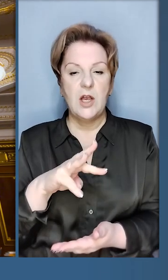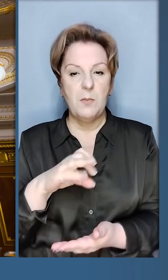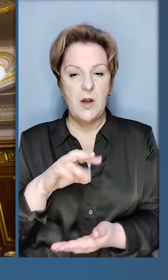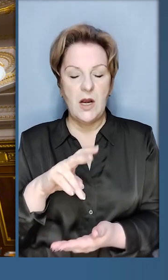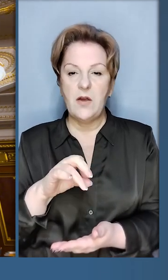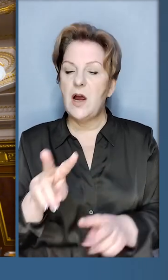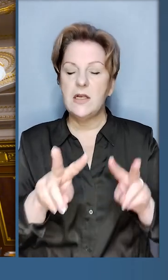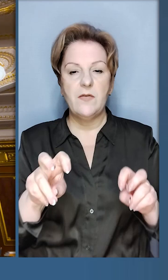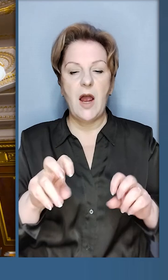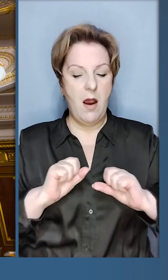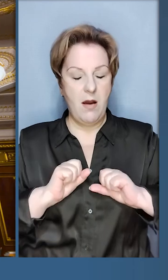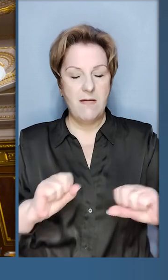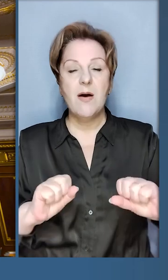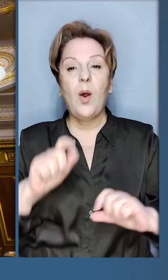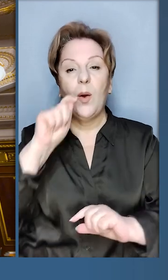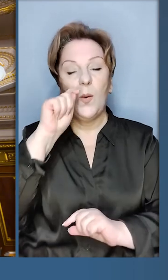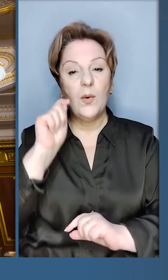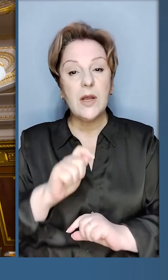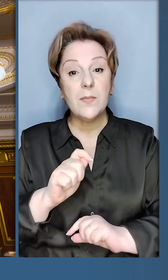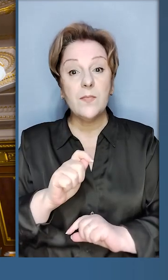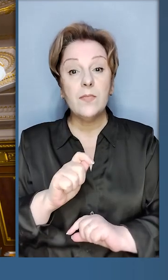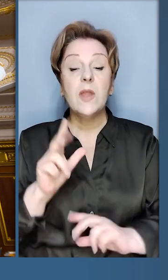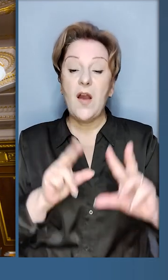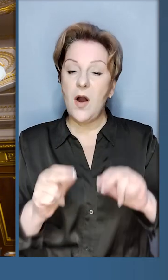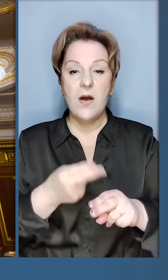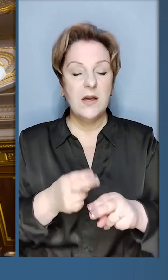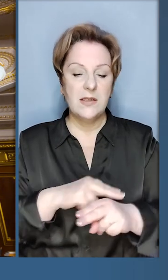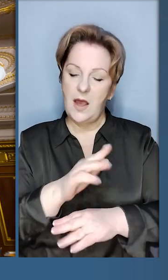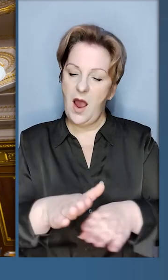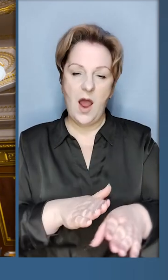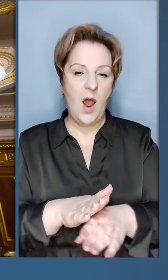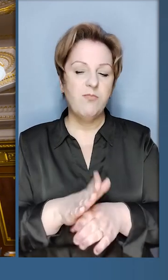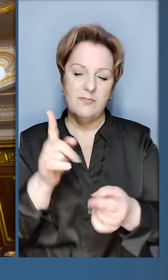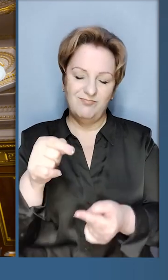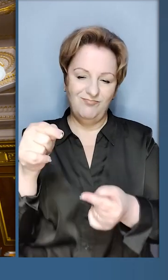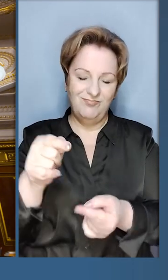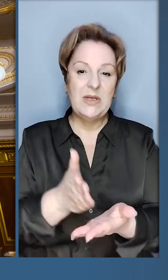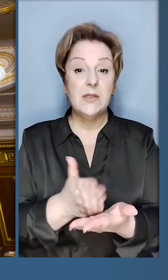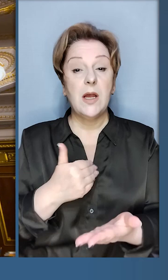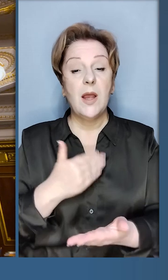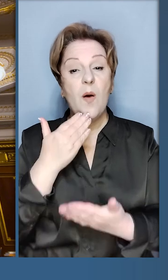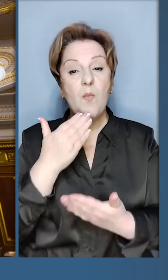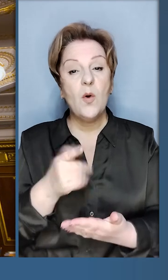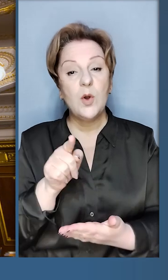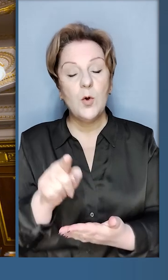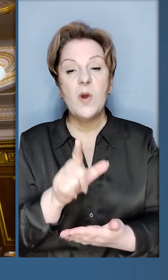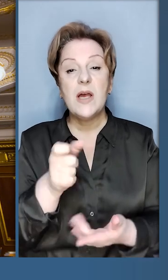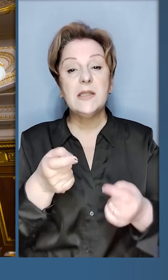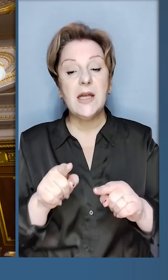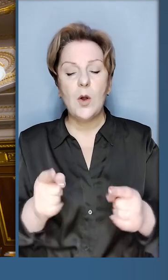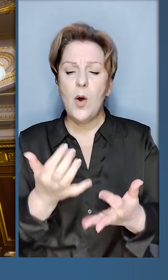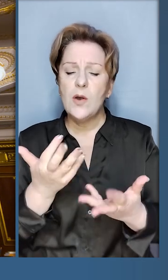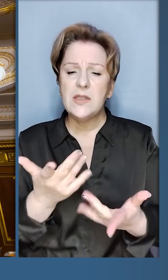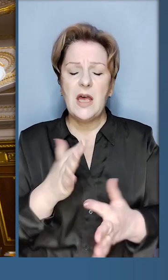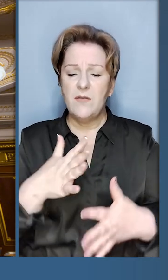Герой України. Вважаю, що це абсолютно заслужено. Я подякував йому і за те,